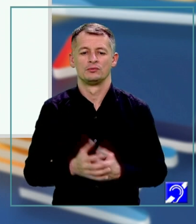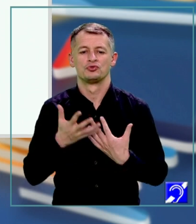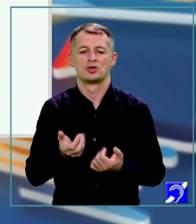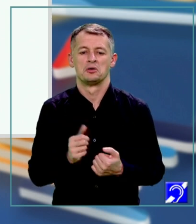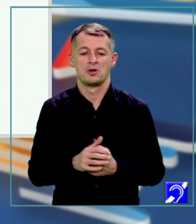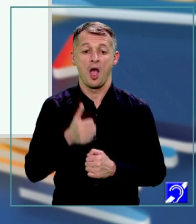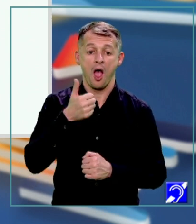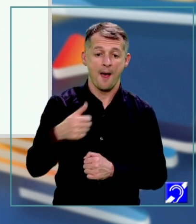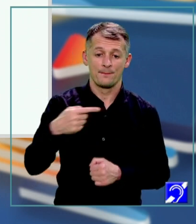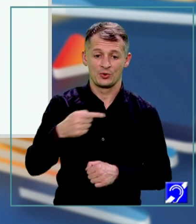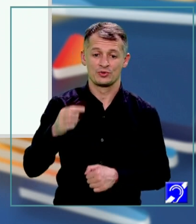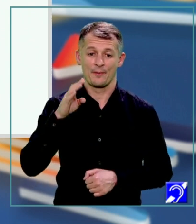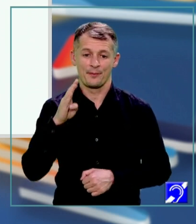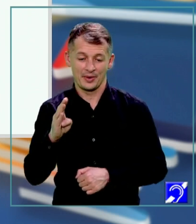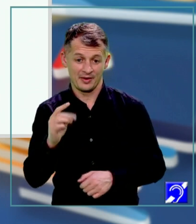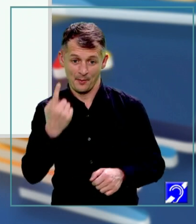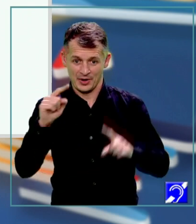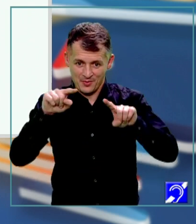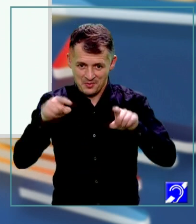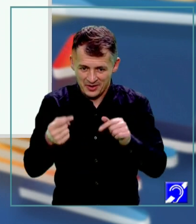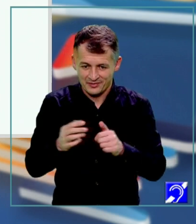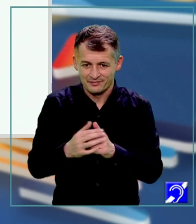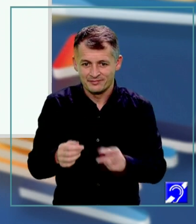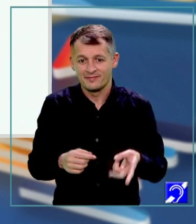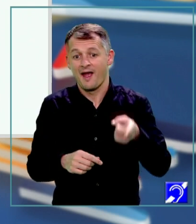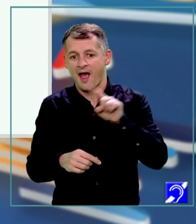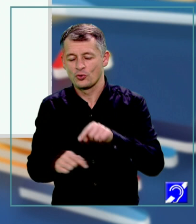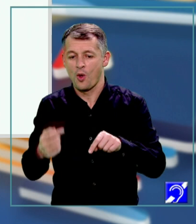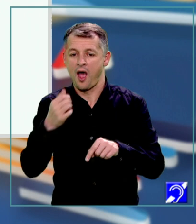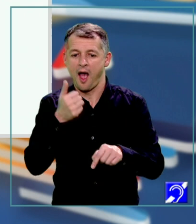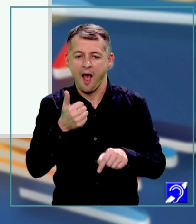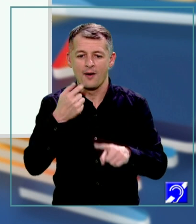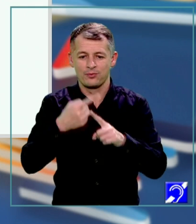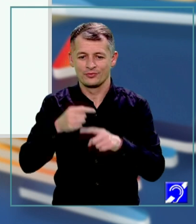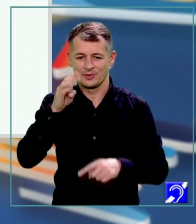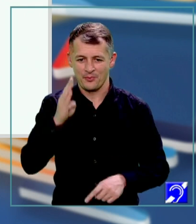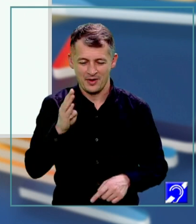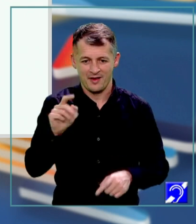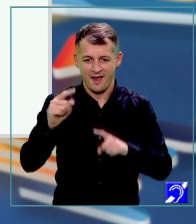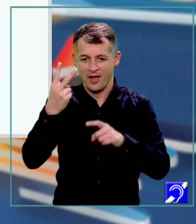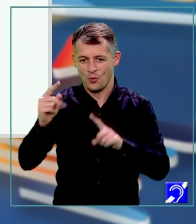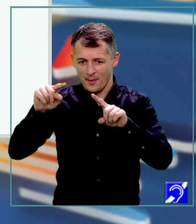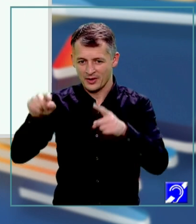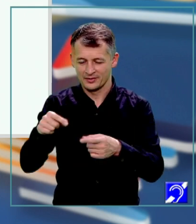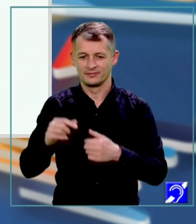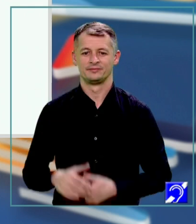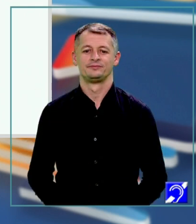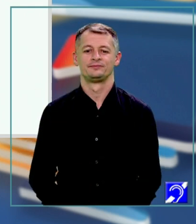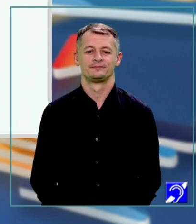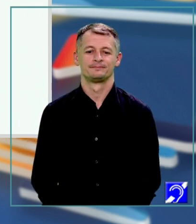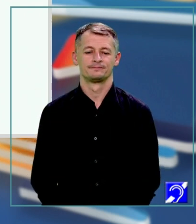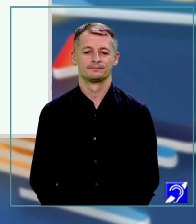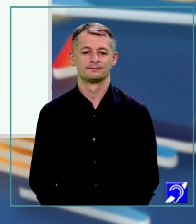minus B este prima paranteză. A plus B este a doua paranteză. Și